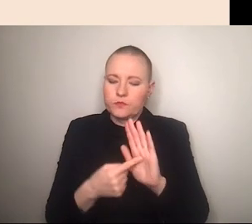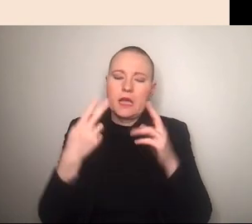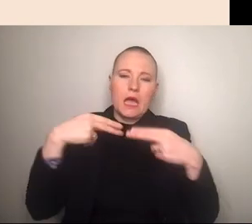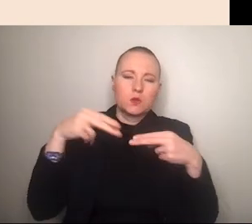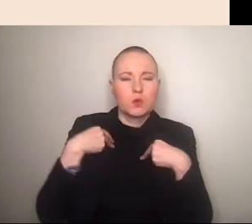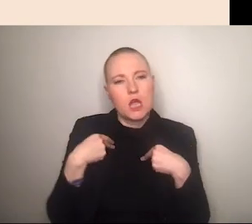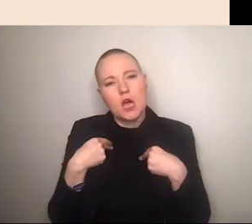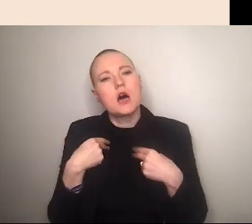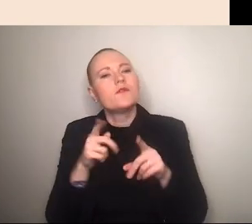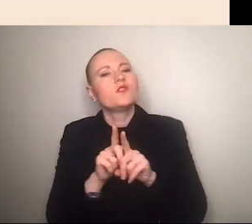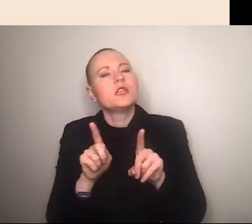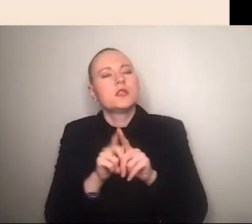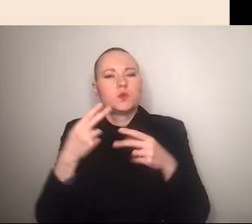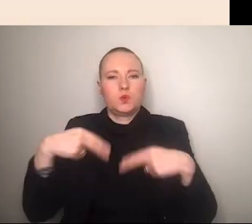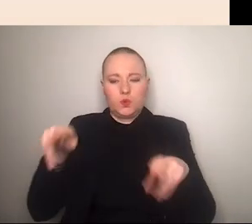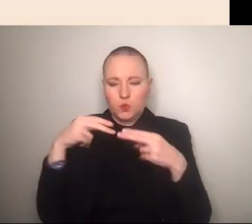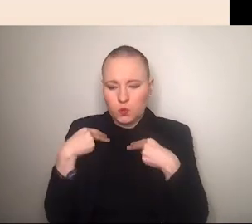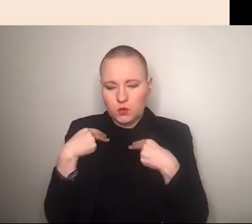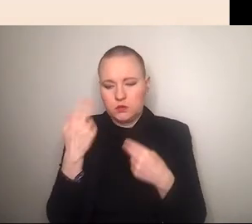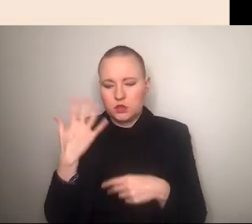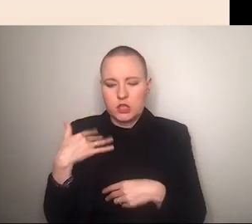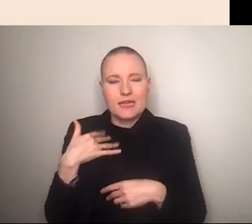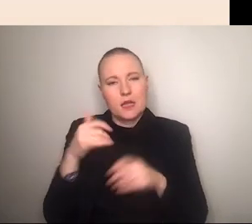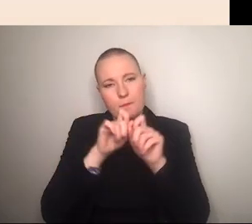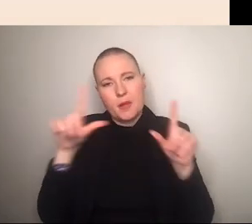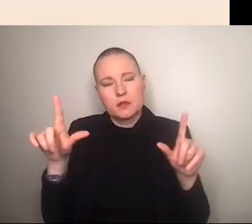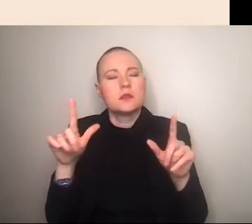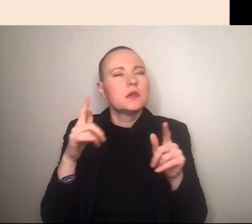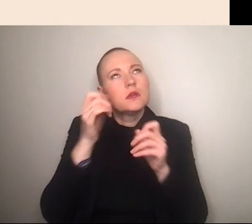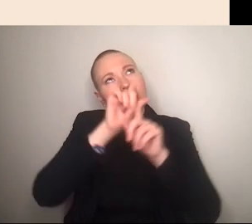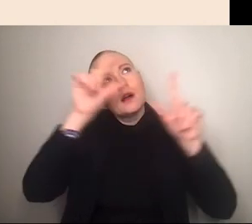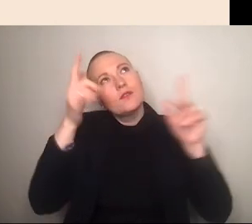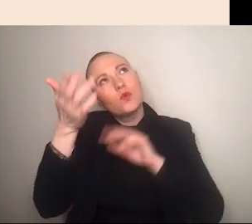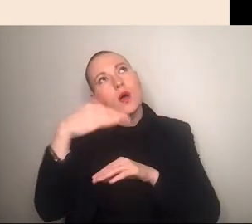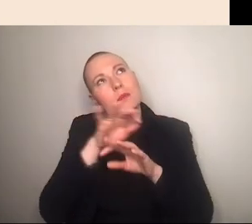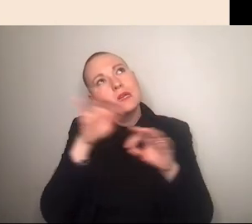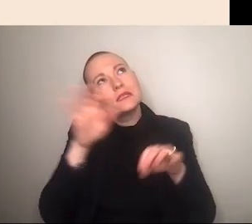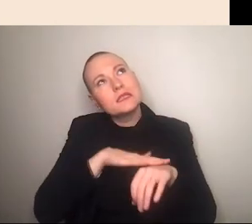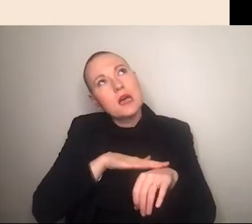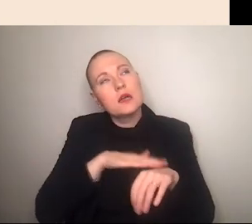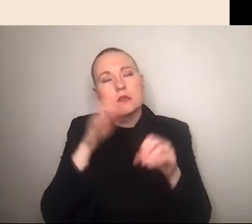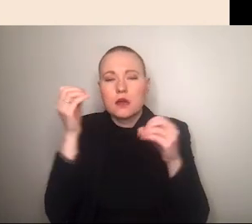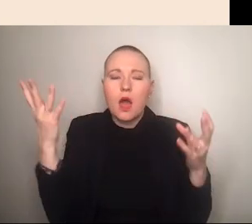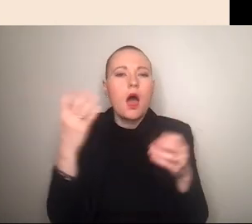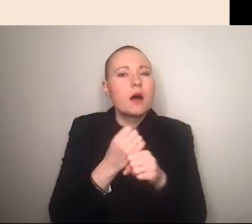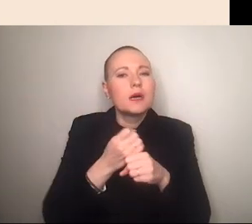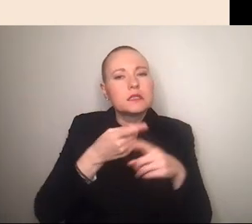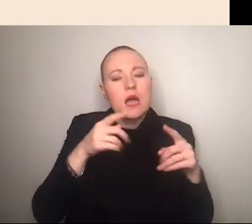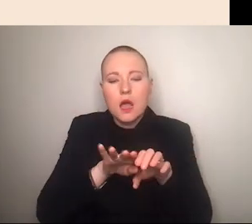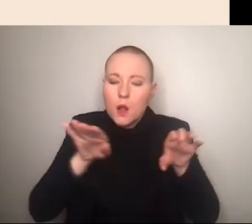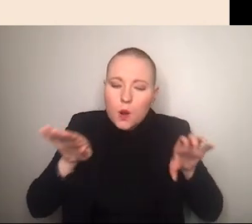geschlechterbild sie erinnern sich nostalgisch an eine vermeintlich bessere zeit mit einer klaren geschlechtlichen arbeitsteilung